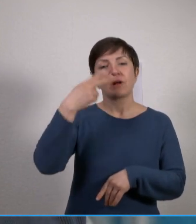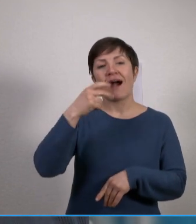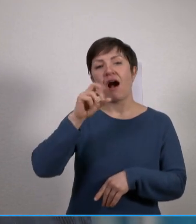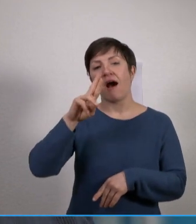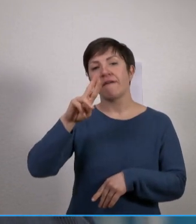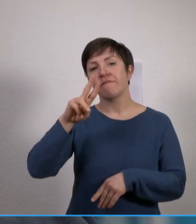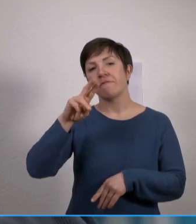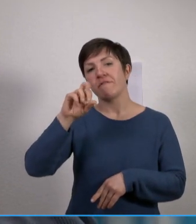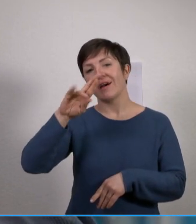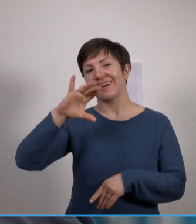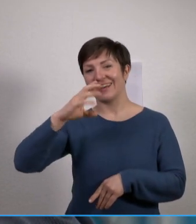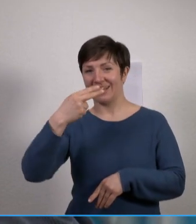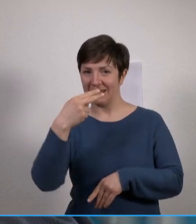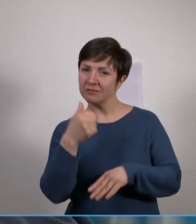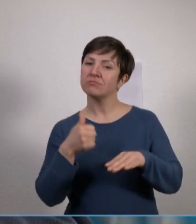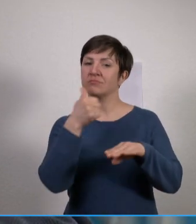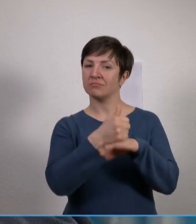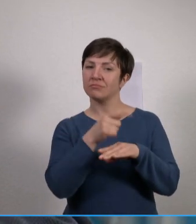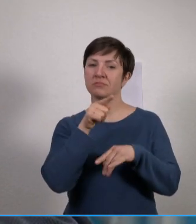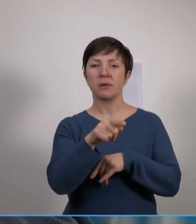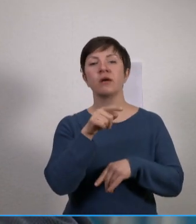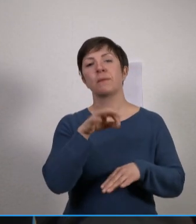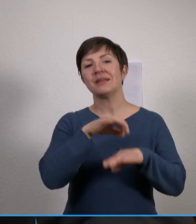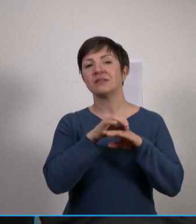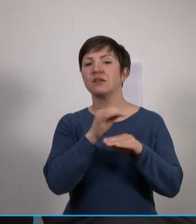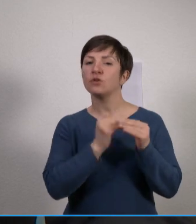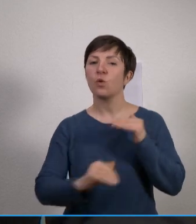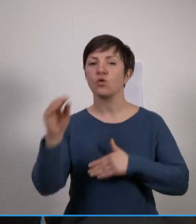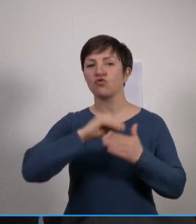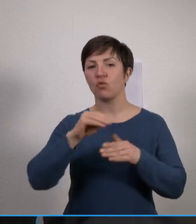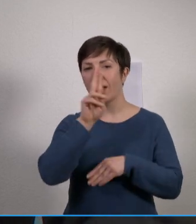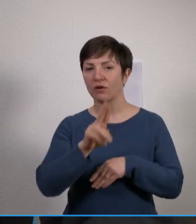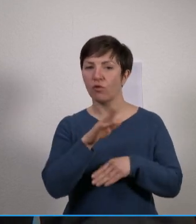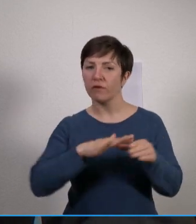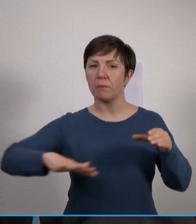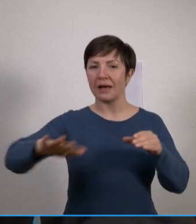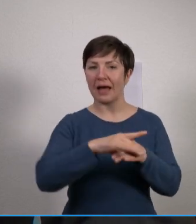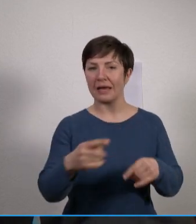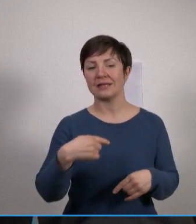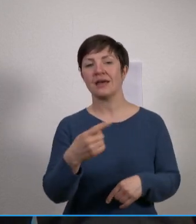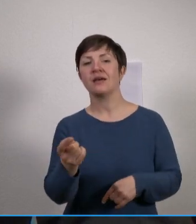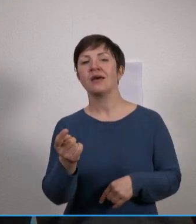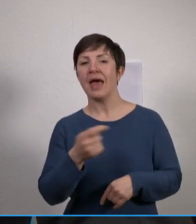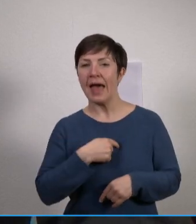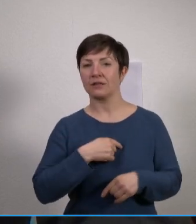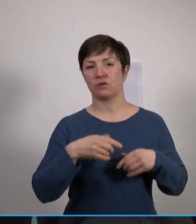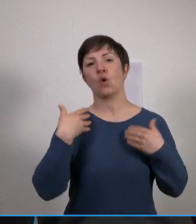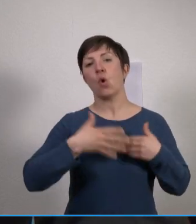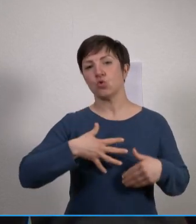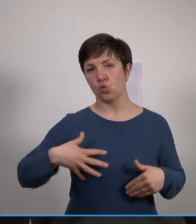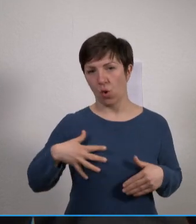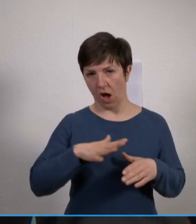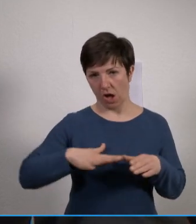Gefäßchirurgie der Medizinischen Hochschule Hannover. Schön, dass Sie da sind. Anlass des heutigen Talks, meine Damen und Herren, ist der